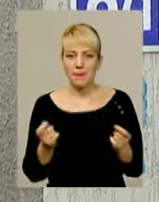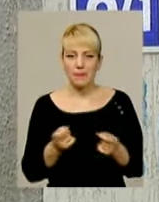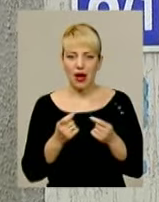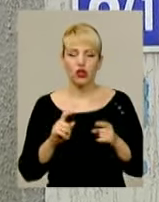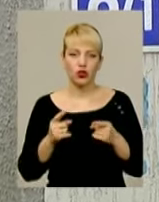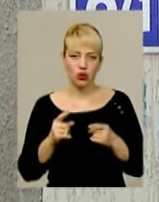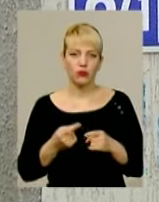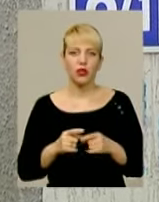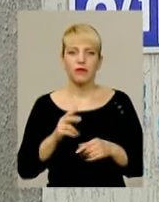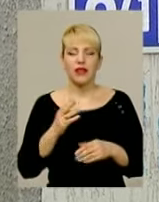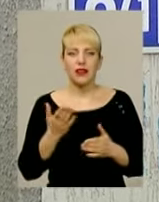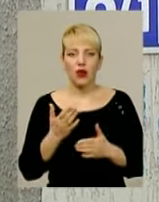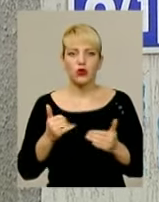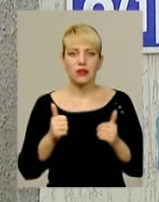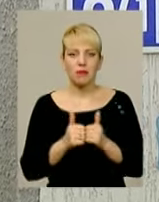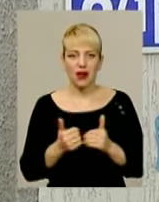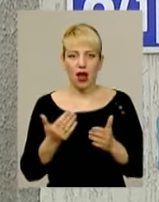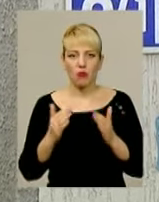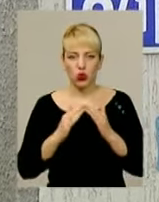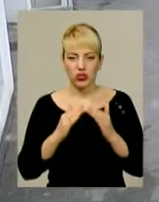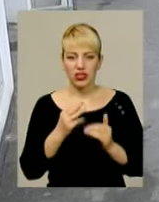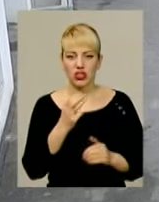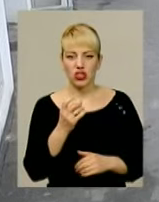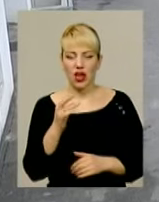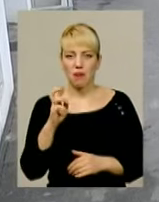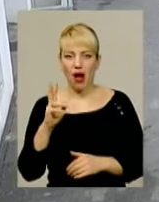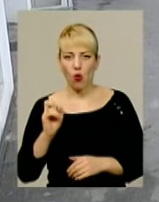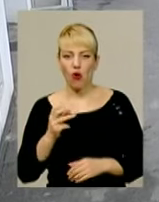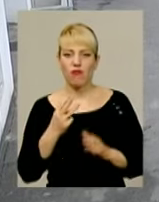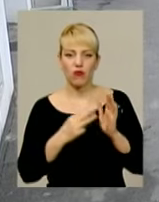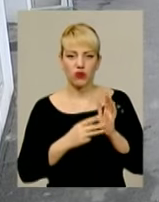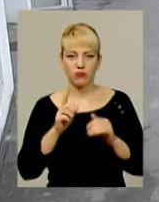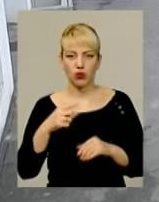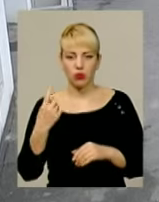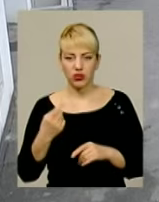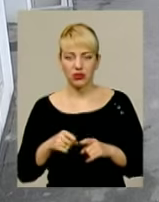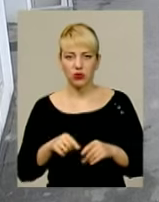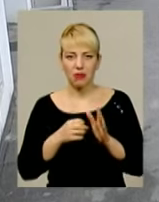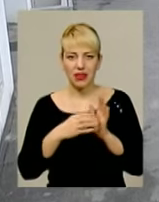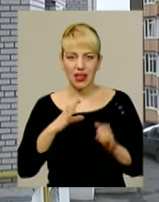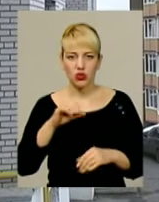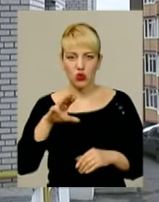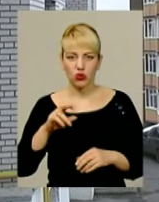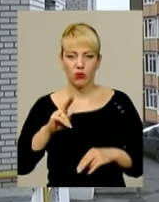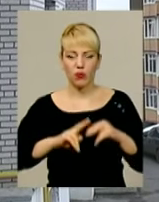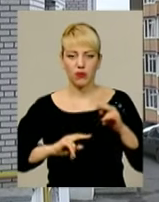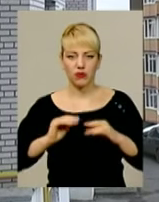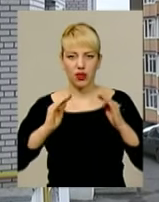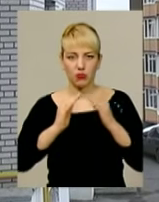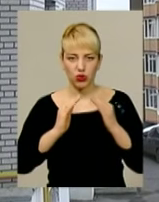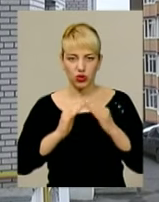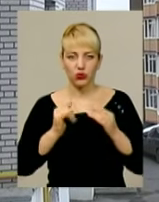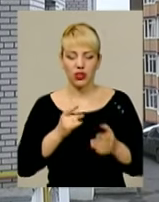конем. Якось біля будинку, що на вулиці Щербакова, дріб один. Тут на менш ніж 15 сотках побудувати і багатоповерхівку, і